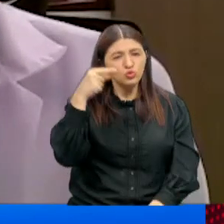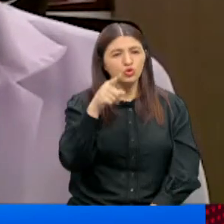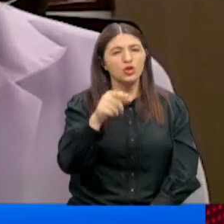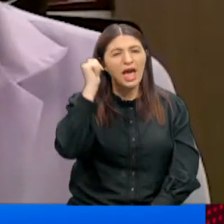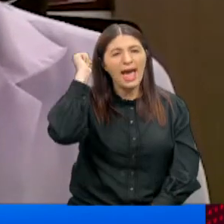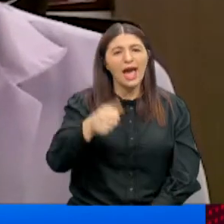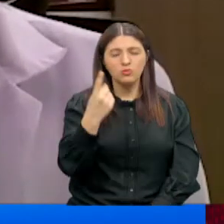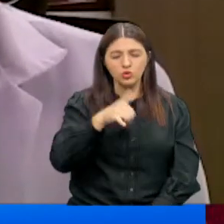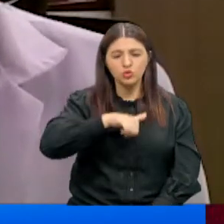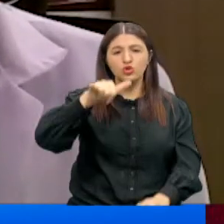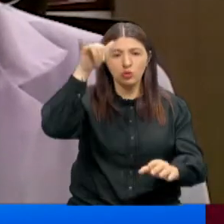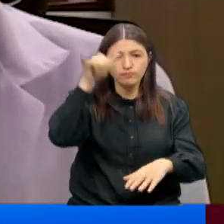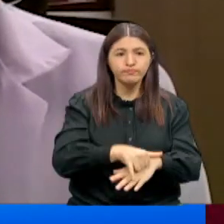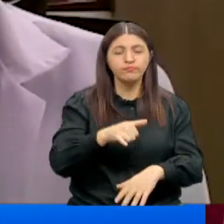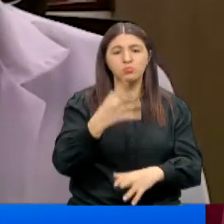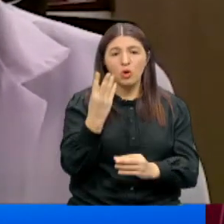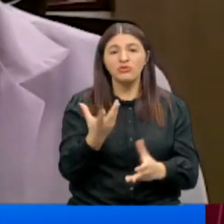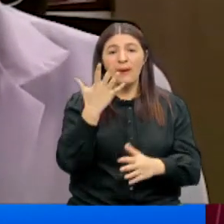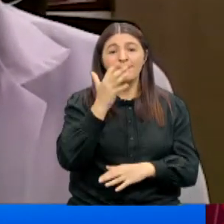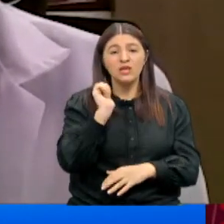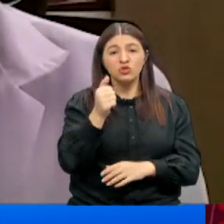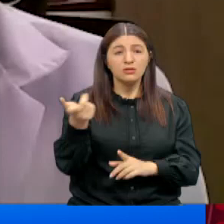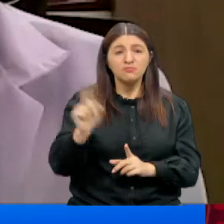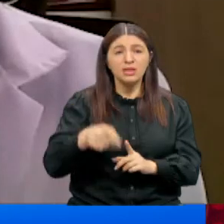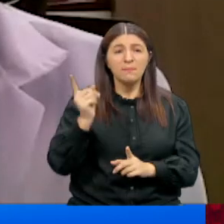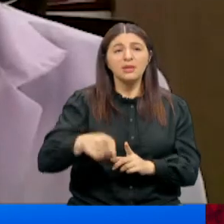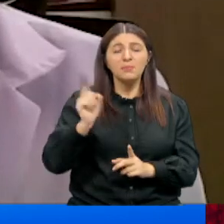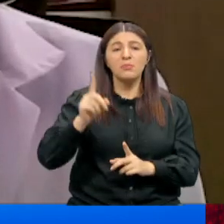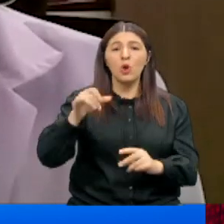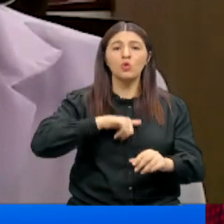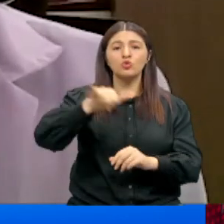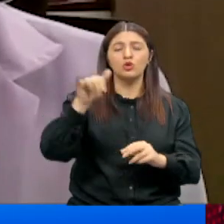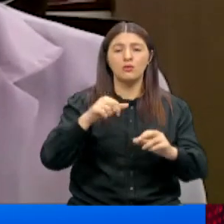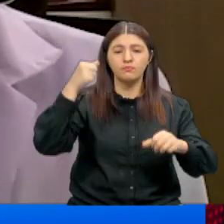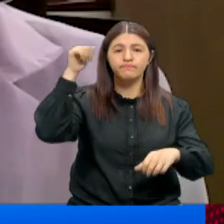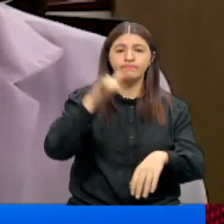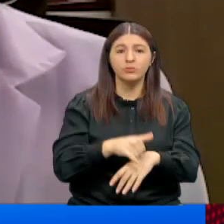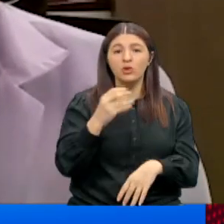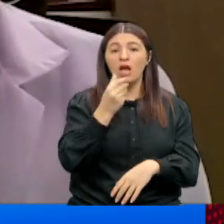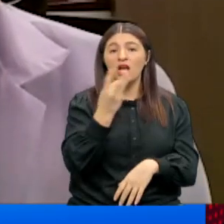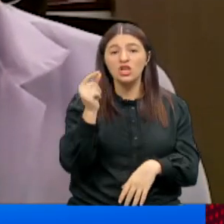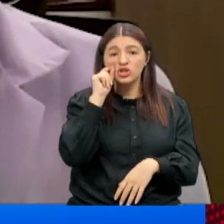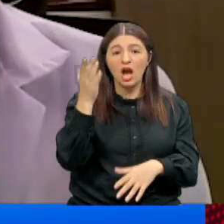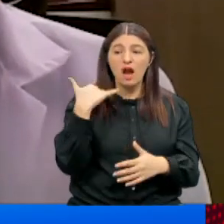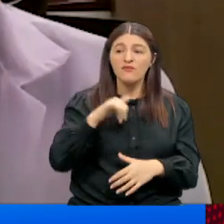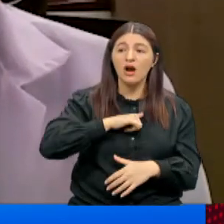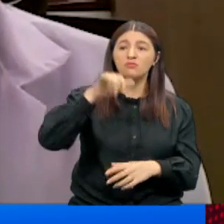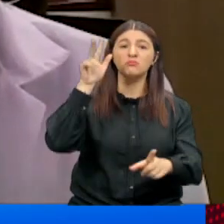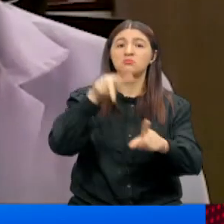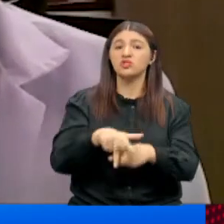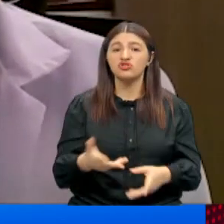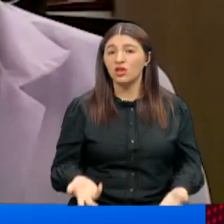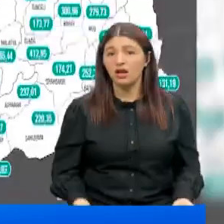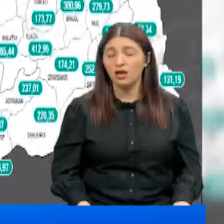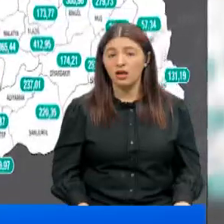her gün bir uçak düşse bu şekilde ve 5 gün üst üste böyle uçak düşse kaç kişi havaalanına gidip uçağa binmeye